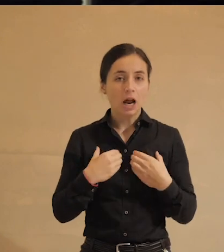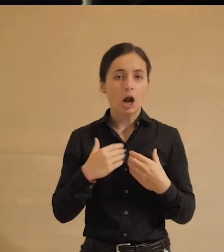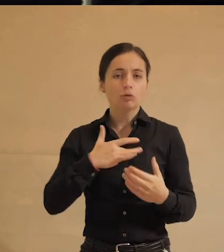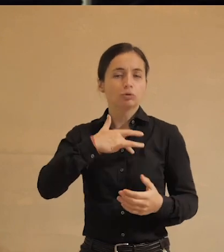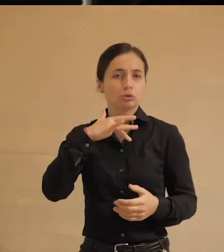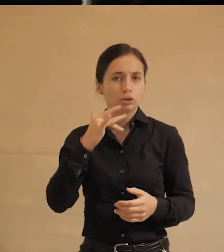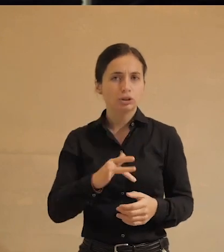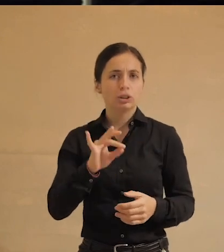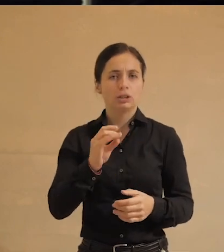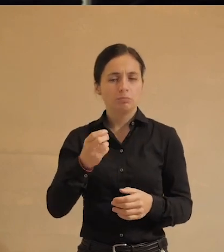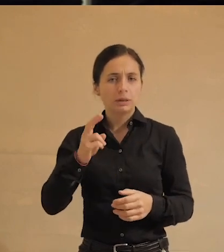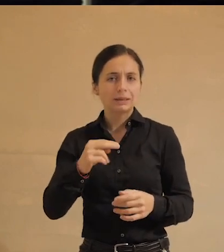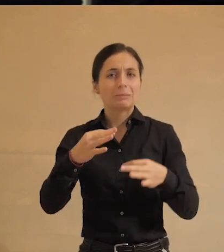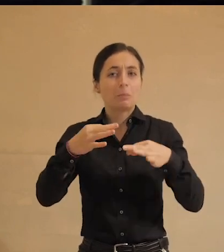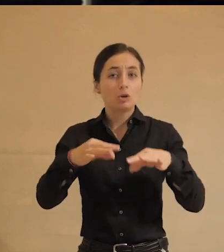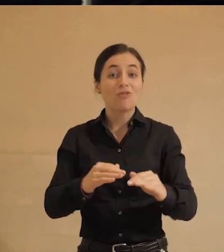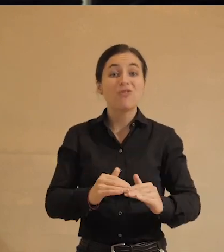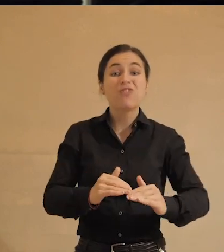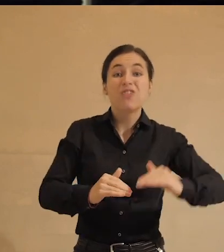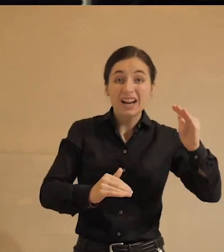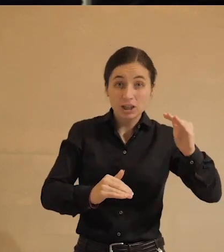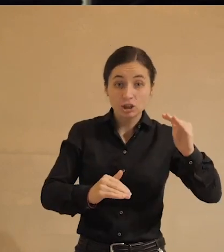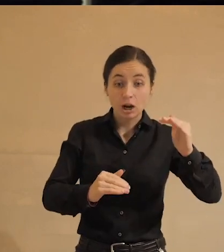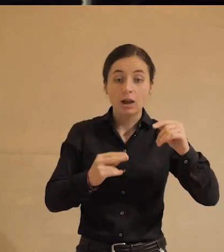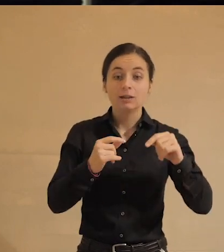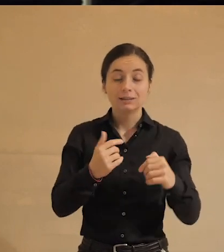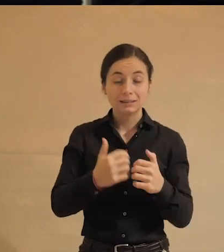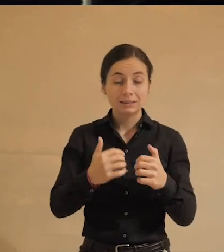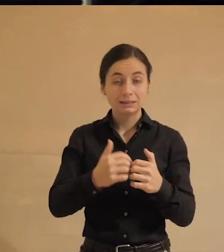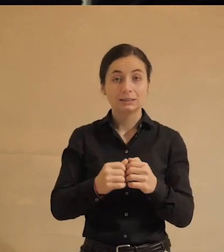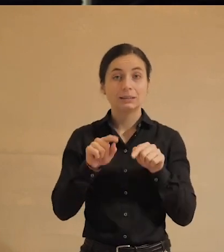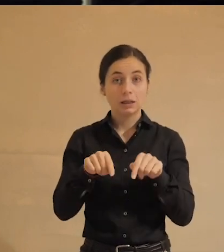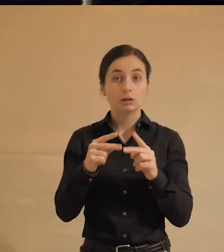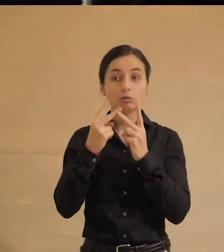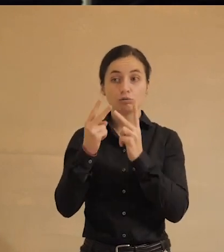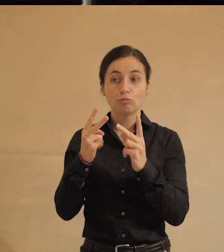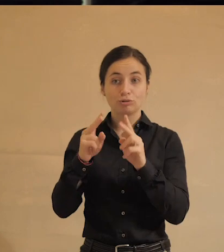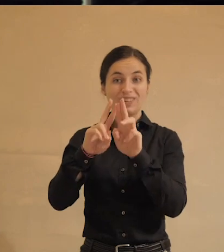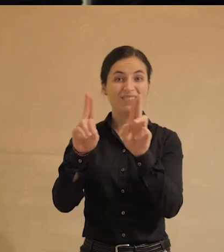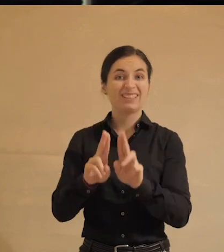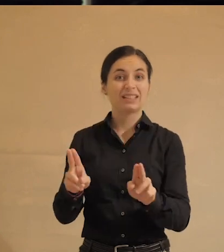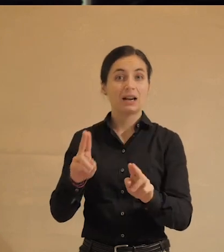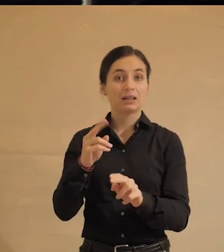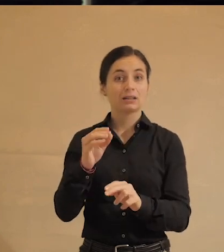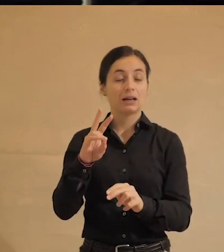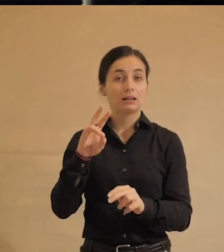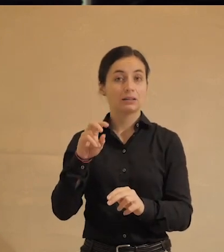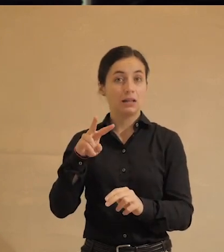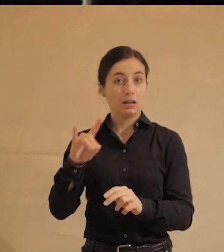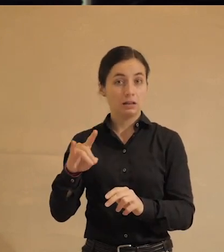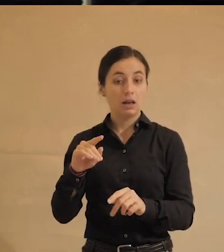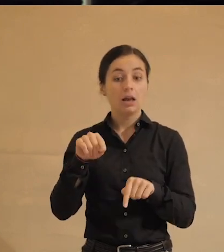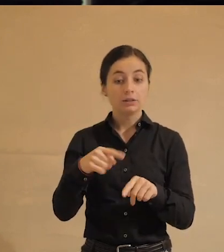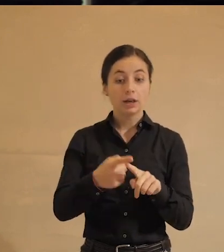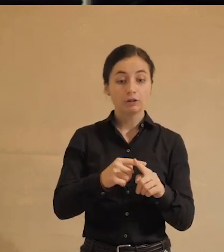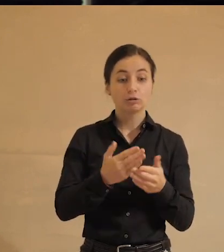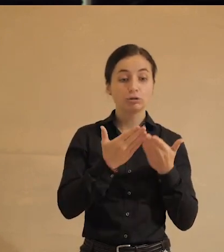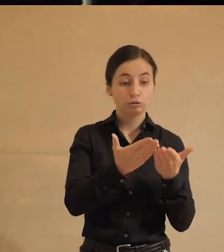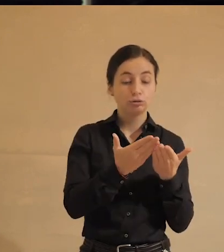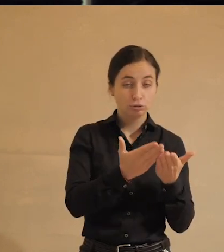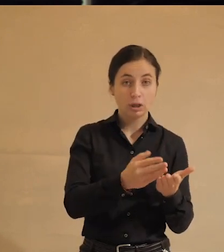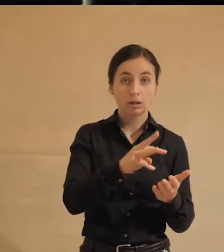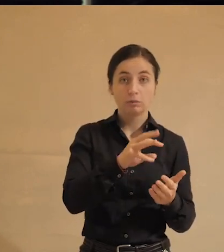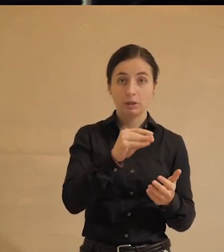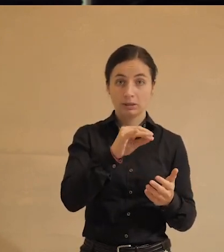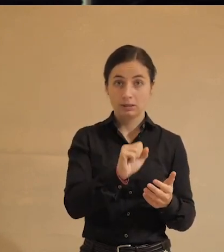режима, репрессии, произвол выше среди зрителей федеральных телеканалов. То есть человек, который каждый день читает, не знаю,